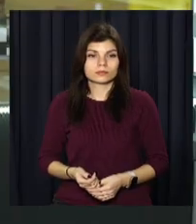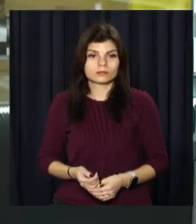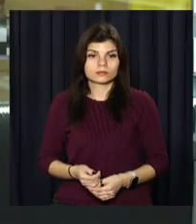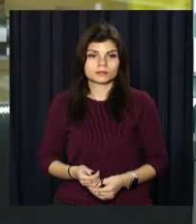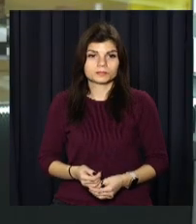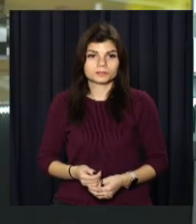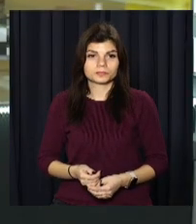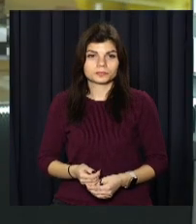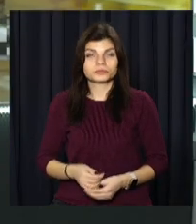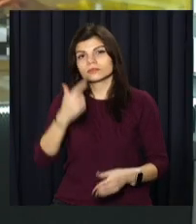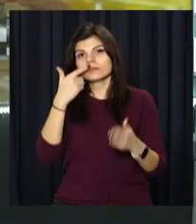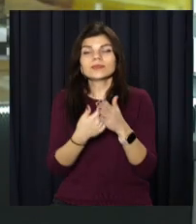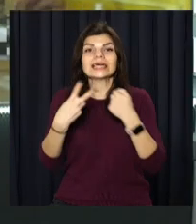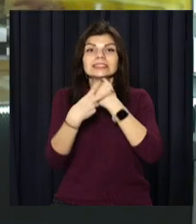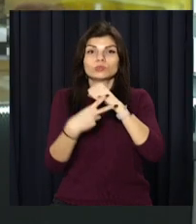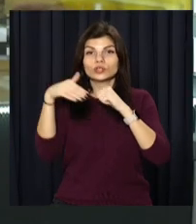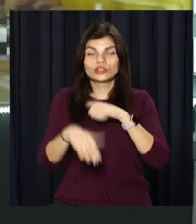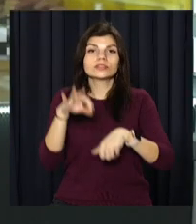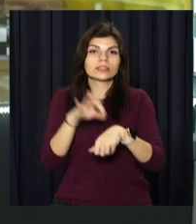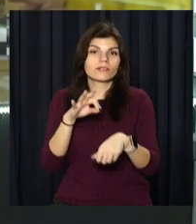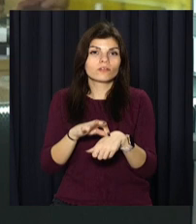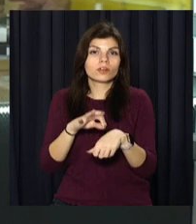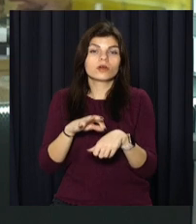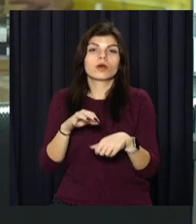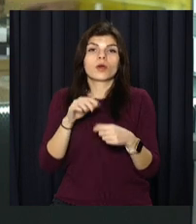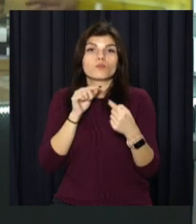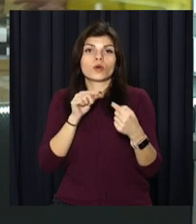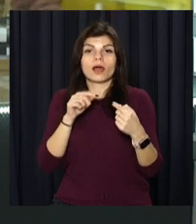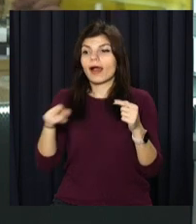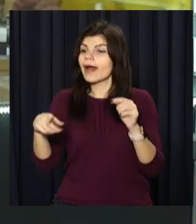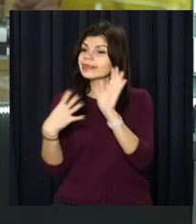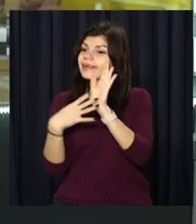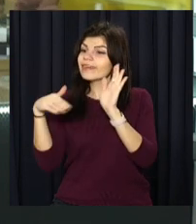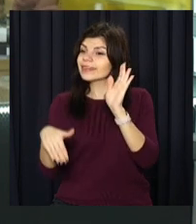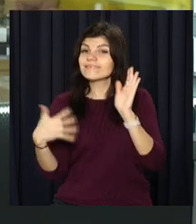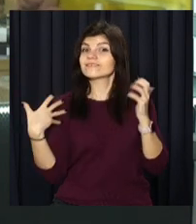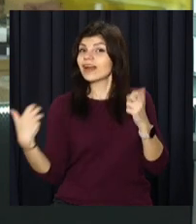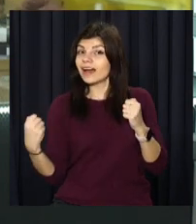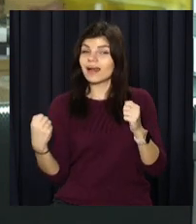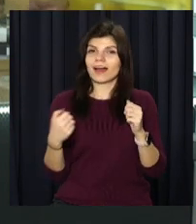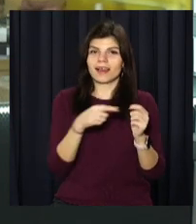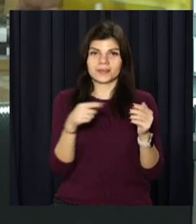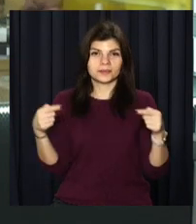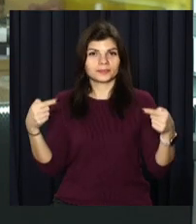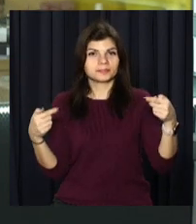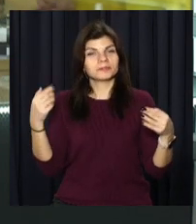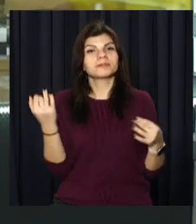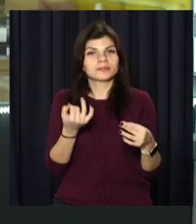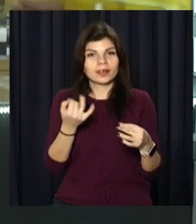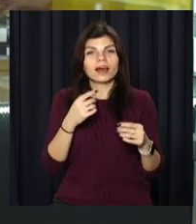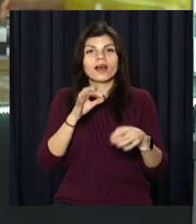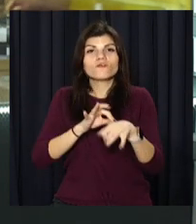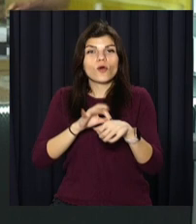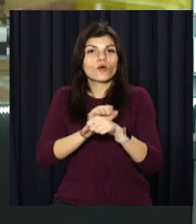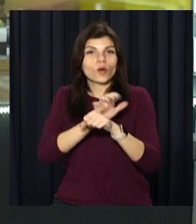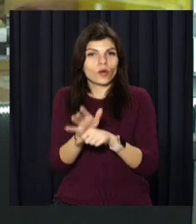Майже 17 тисяч захворіли проти 9 тисяч, які одужали. Це статистика захворюваності на коронавірус за